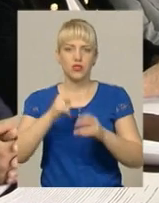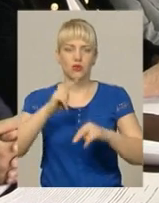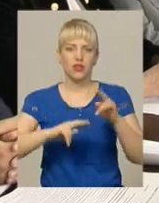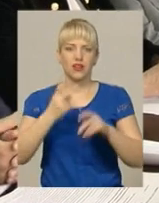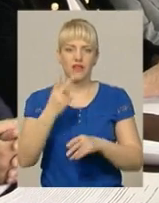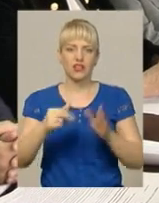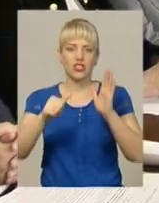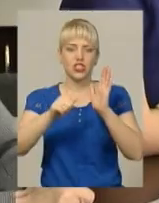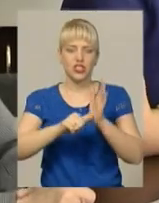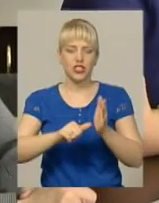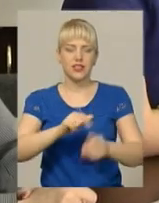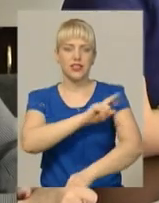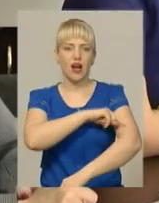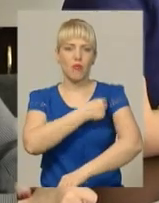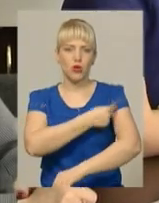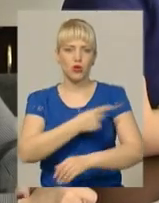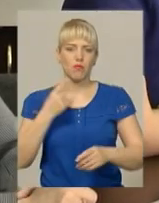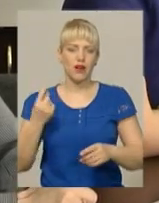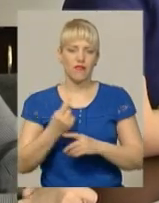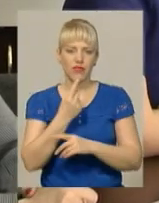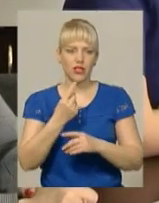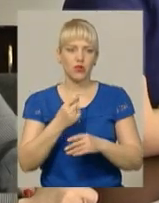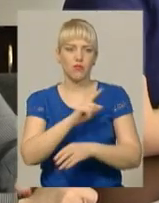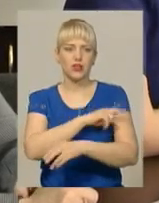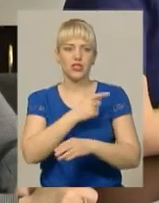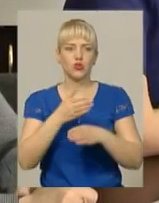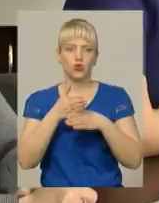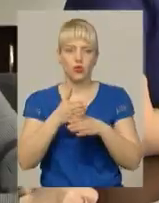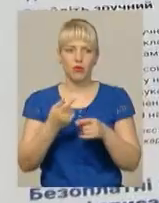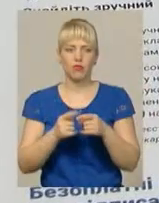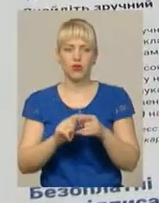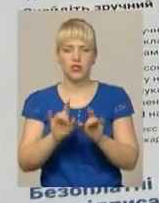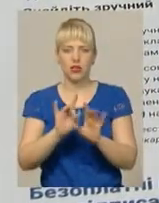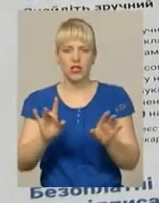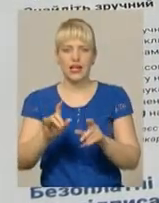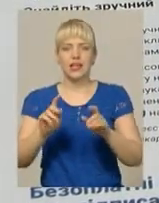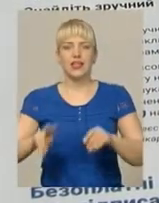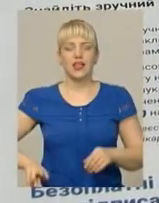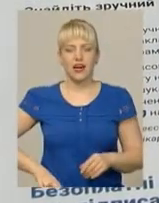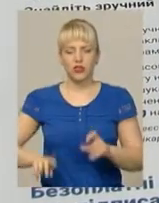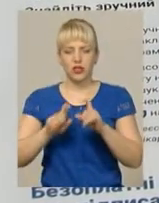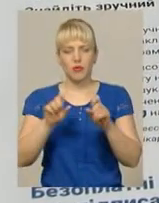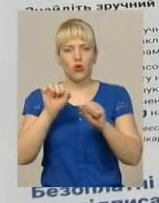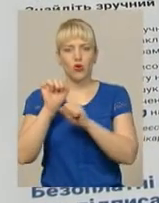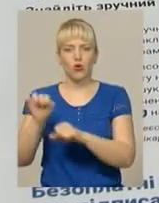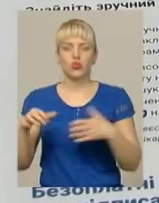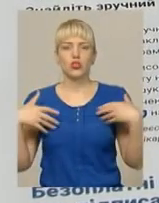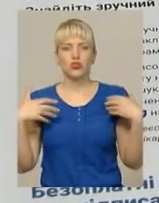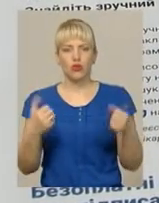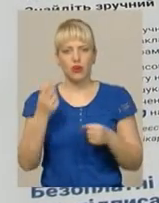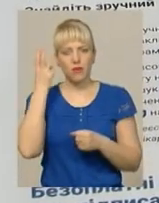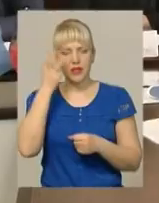амбулаторій первинної медичної допомоги. Про це на прес-конференції сказав директор Департаменту охорони здоров'я Хмельницької обласної державної